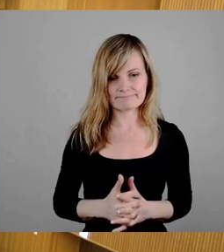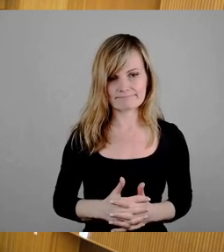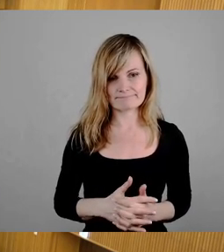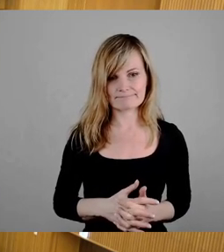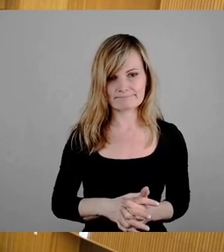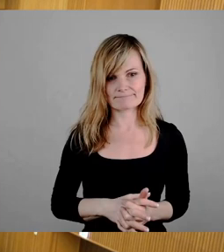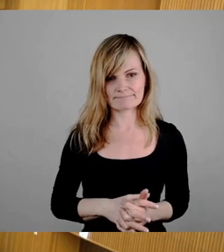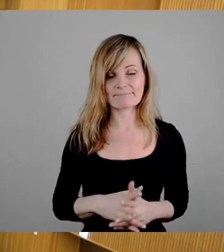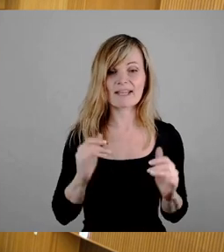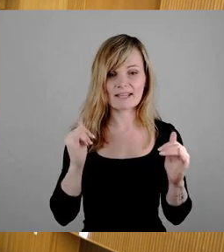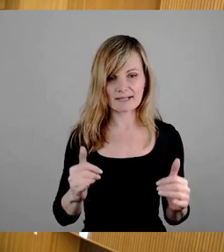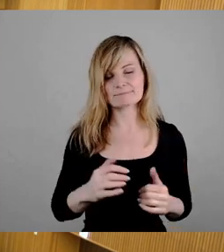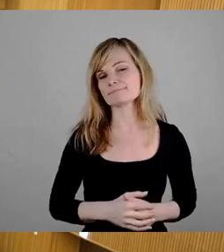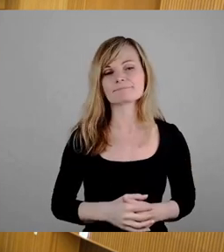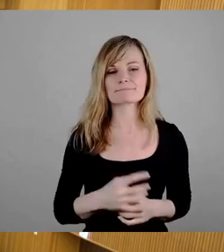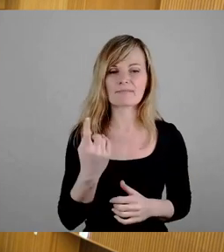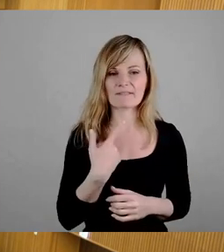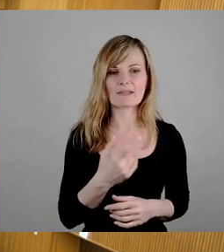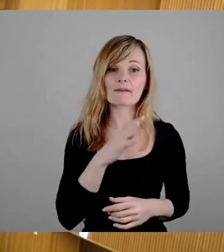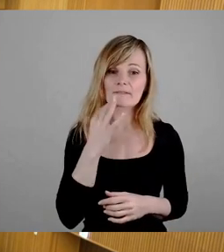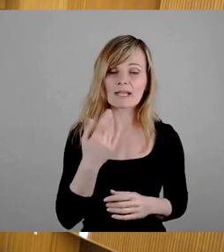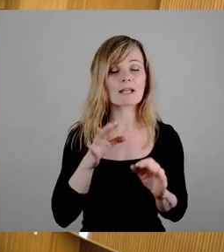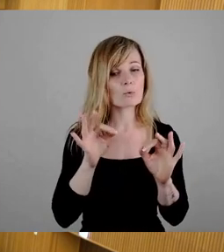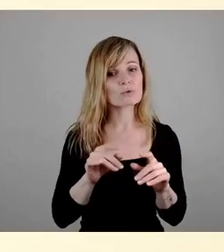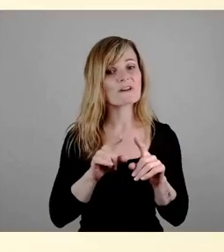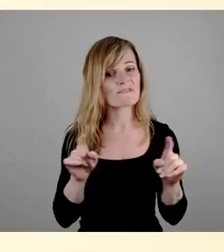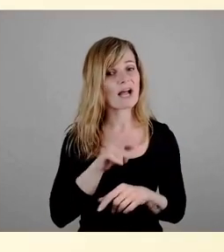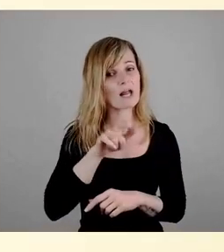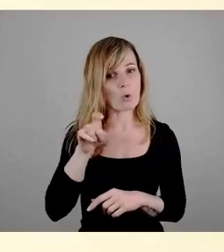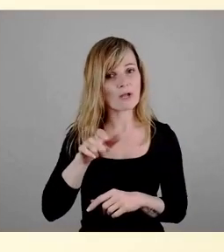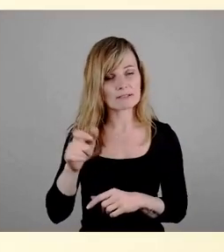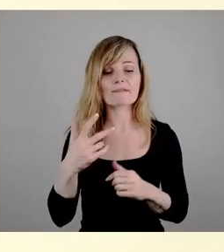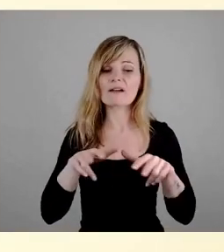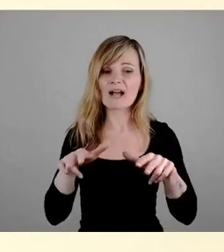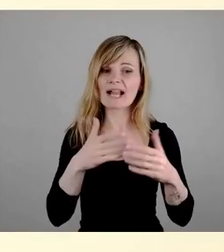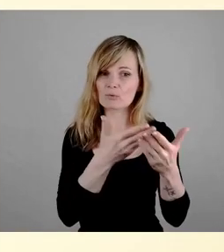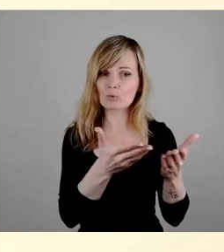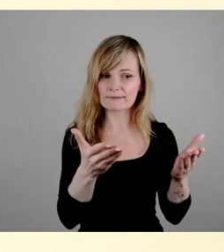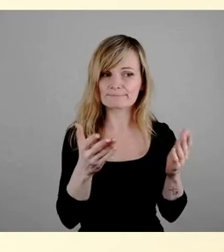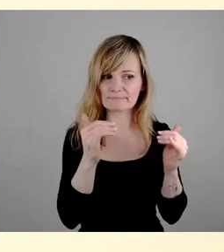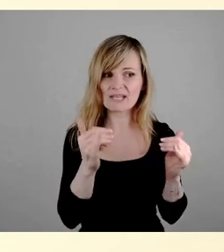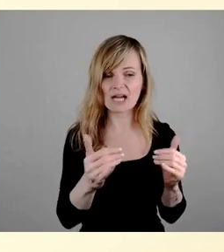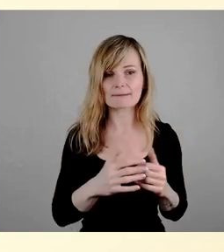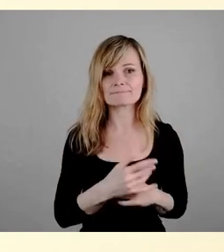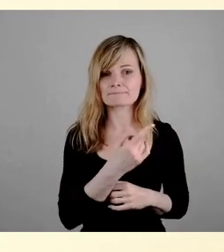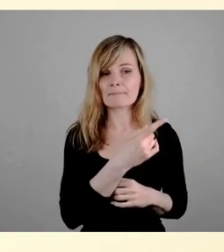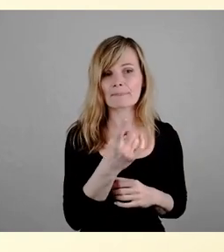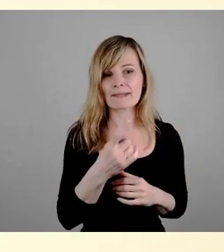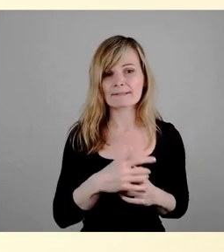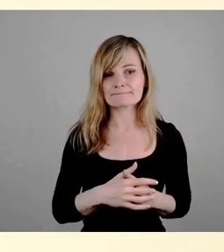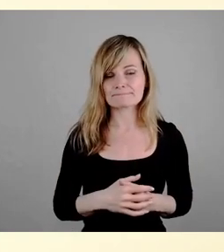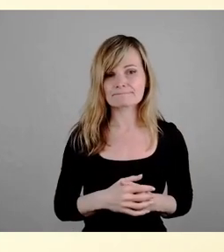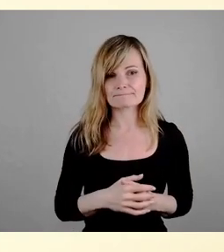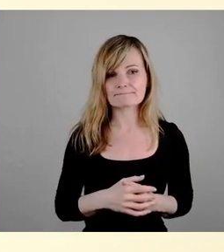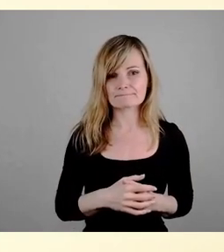Ja, wir haben zahlreiche gute Fachleute in der Verwaltung. Und die haben natürlich sowohl in